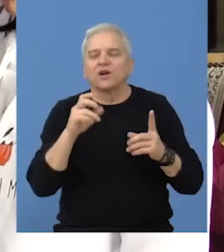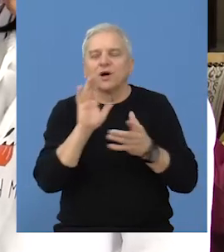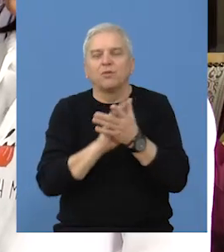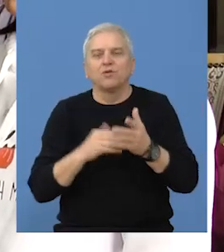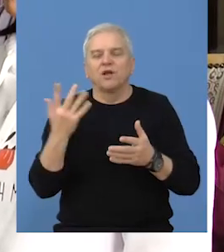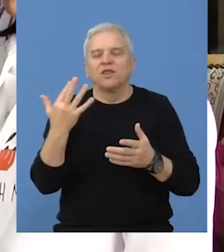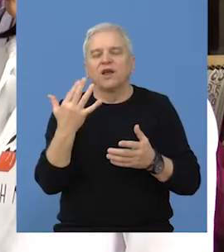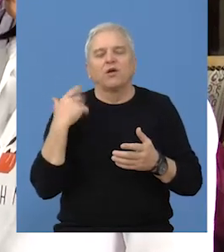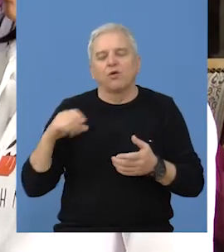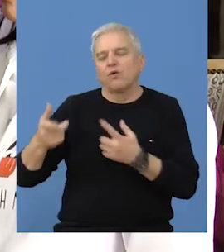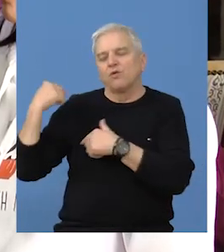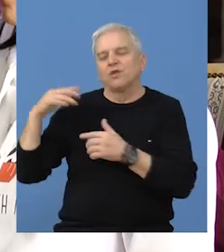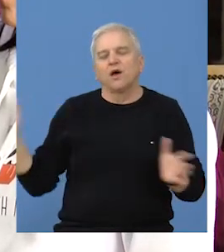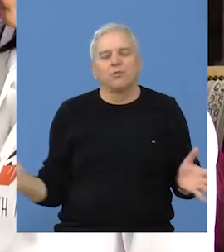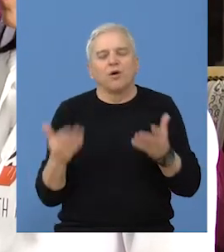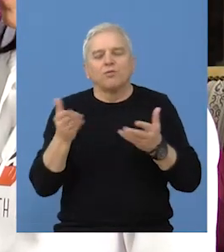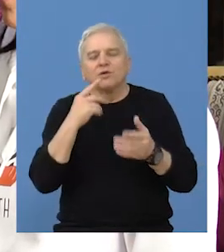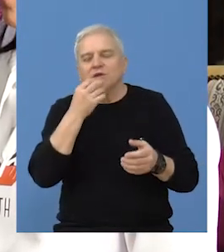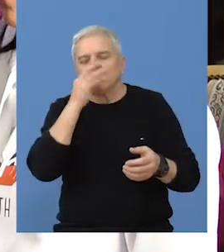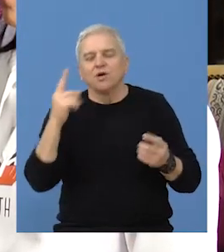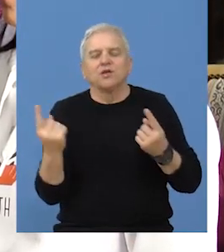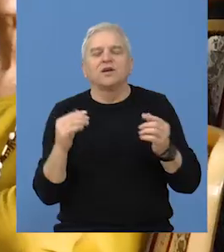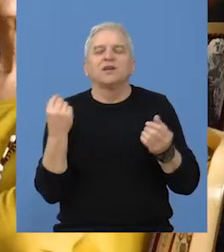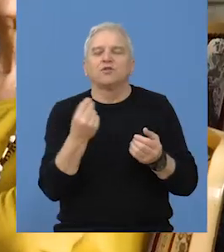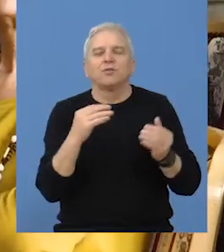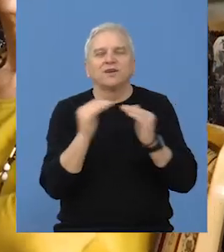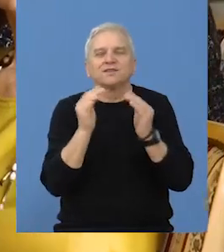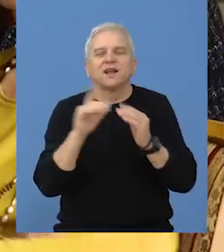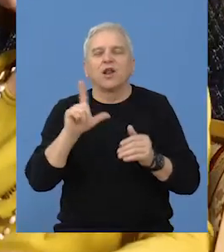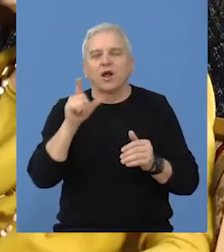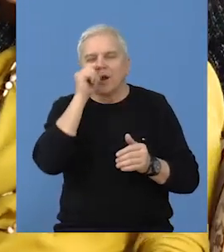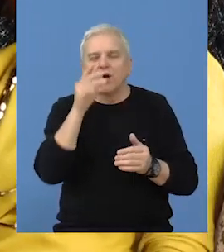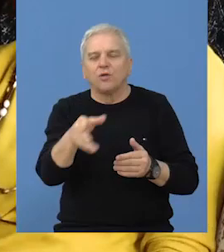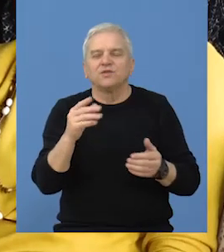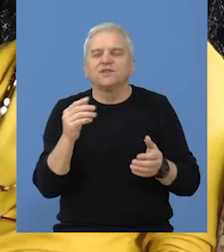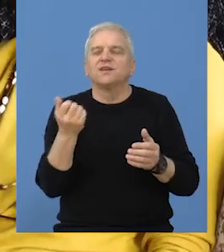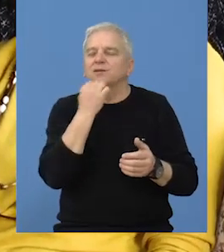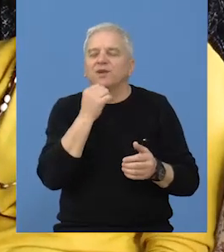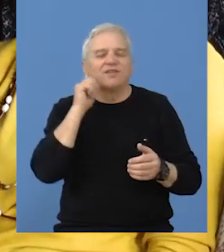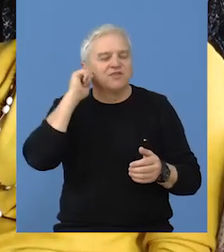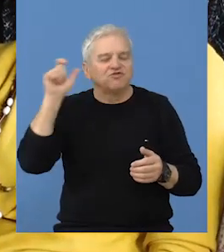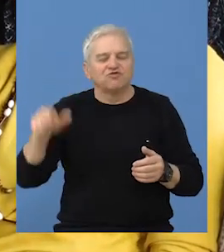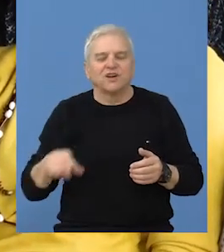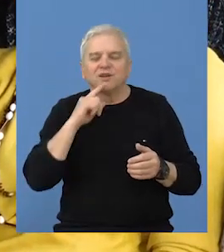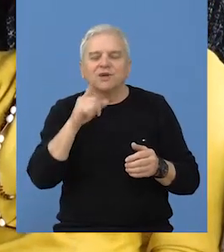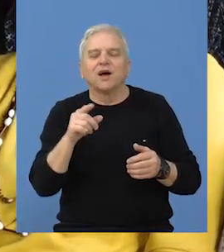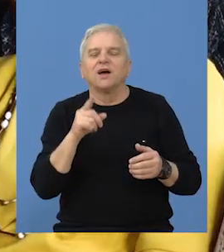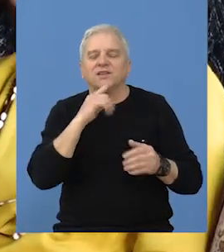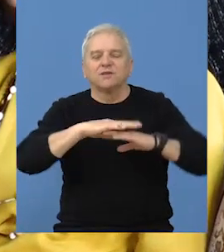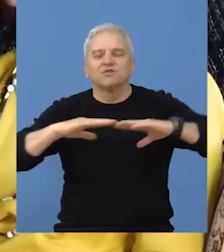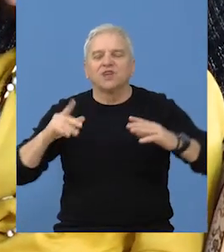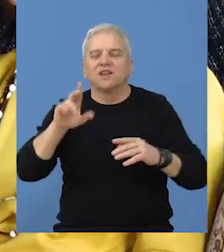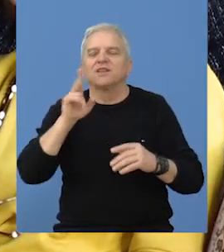pokrenula pre nekoliko godina u cilju unapređenja saradnje sa lokalnom smupravom i preduzetnicama. Na tim